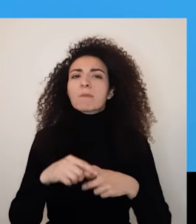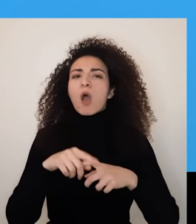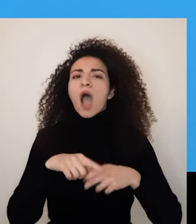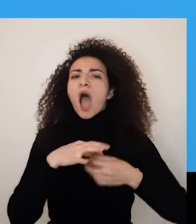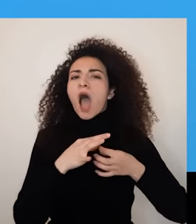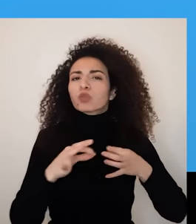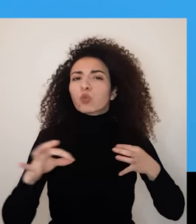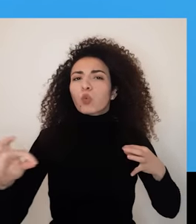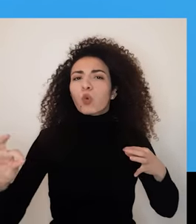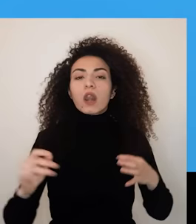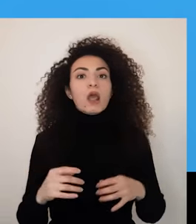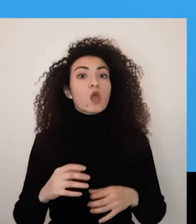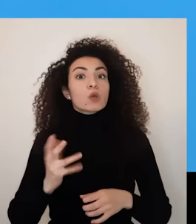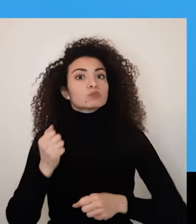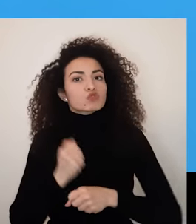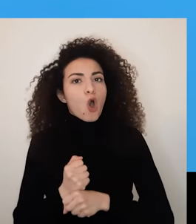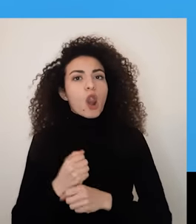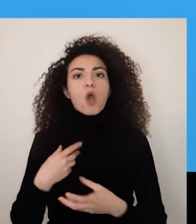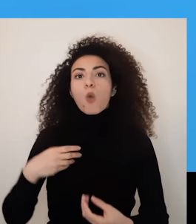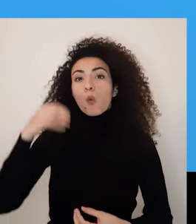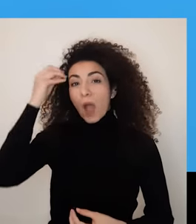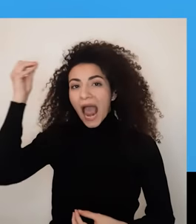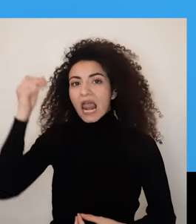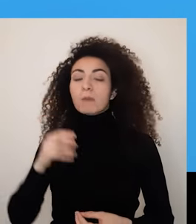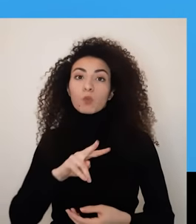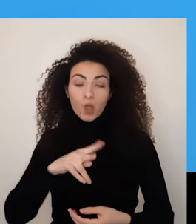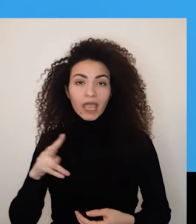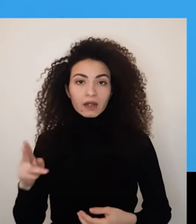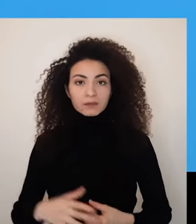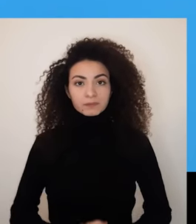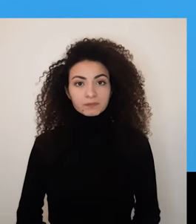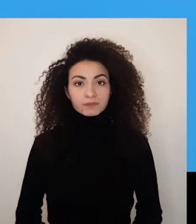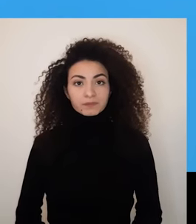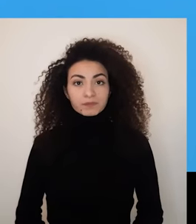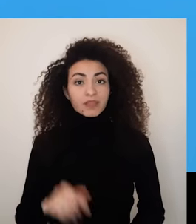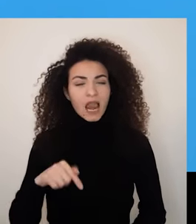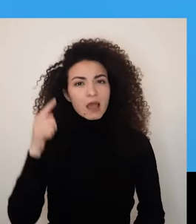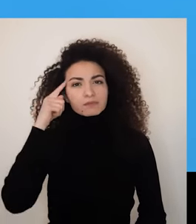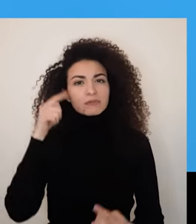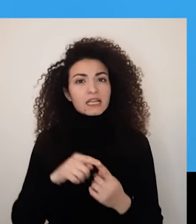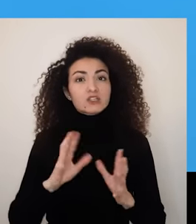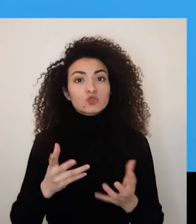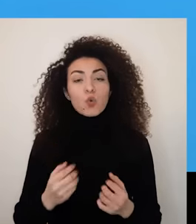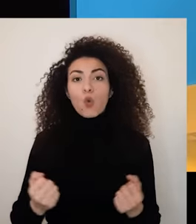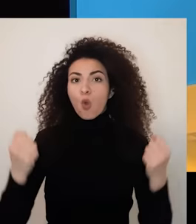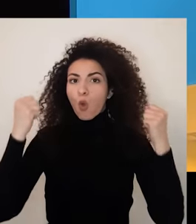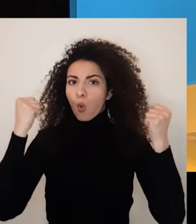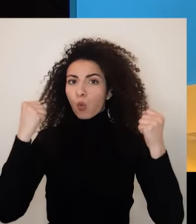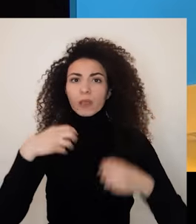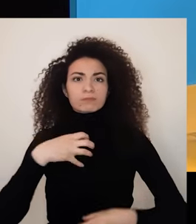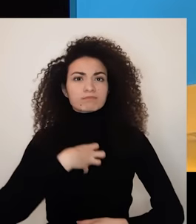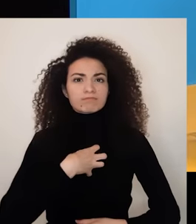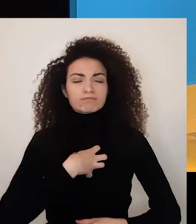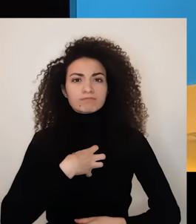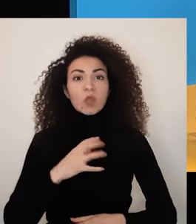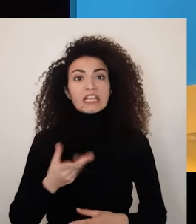المفاتيح لأي التزام طويل للمدى ولسيما للتزام المهني اللي منرغب نحقق ذاتنا من خلاله رح